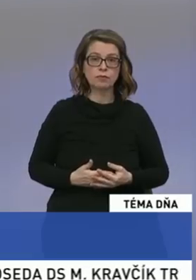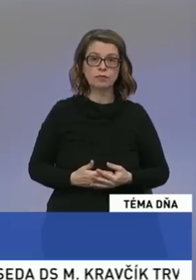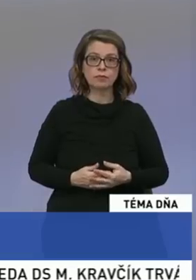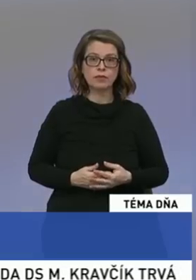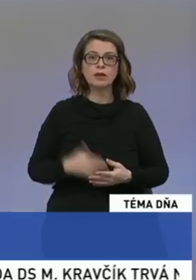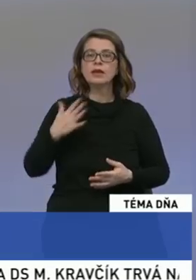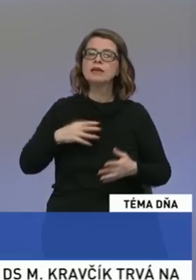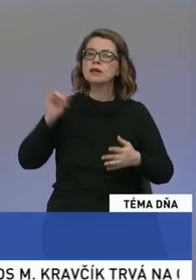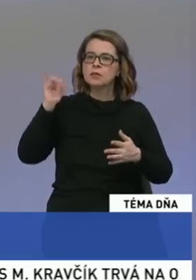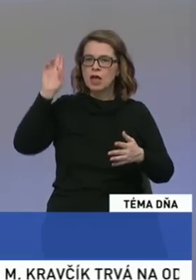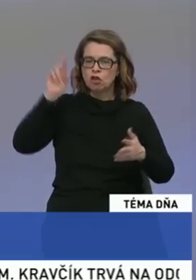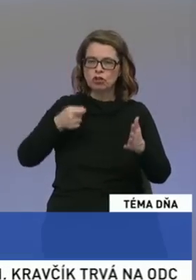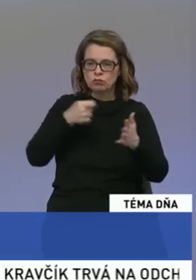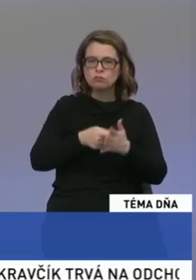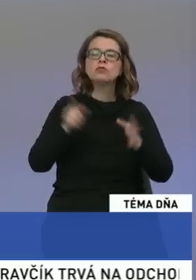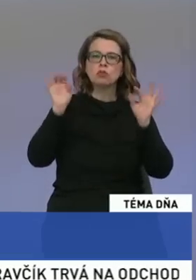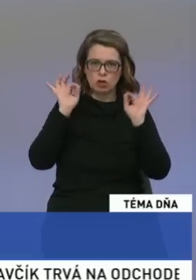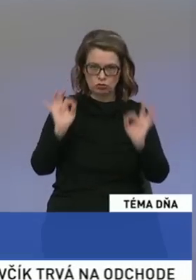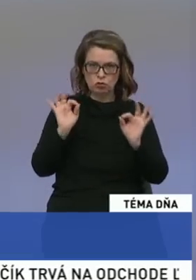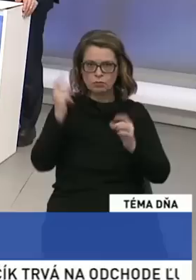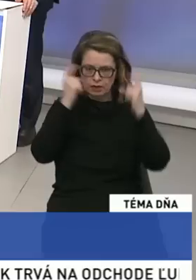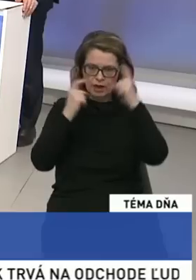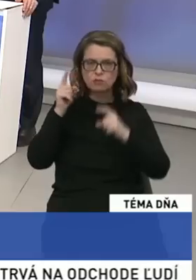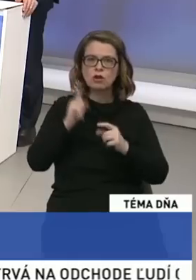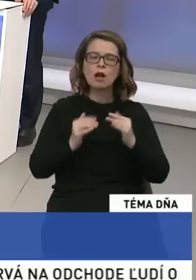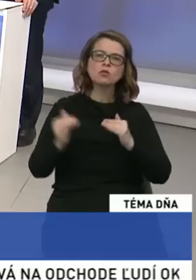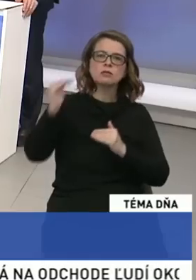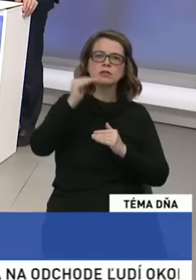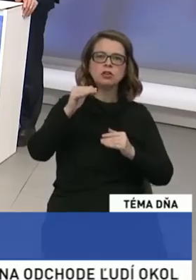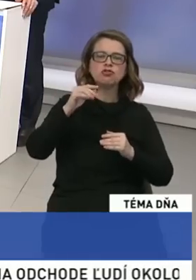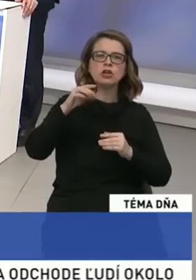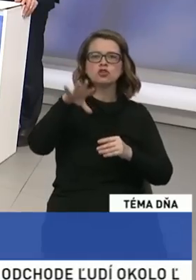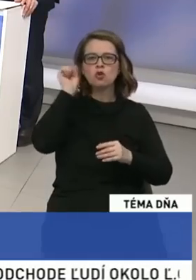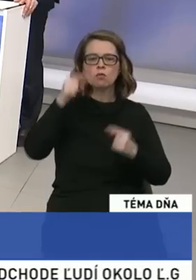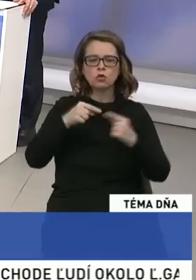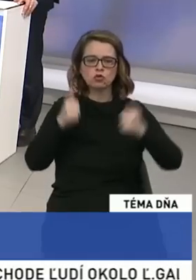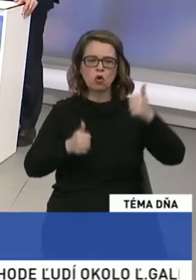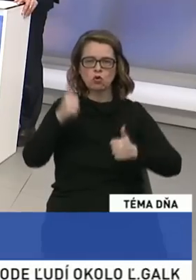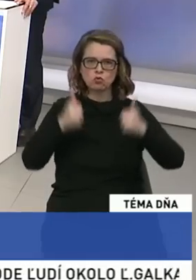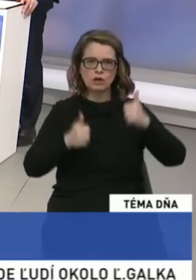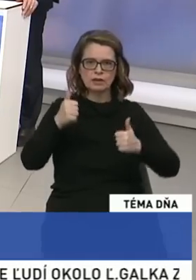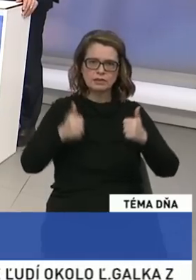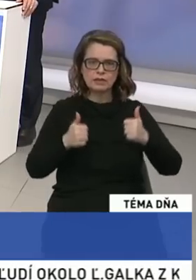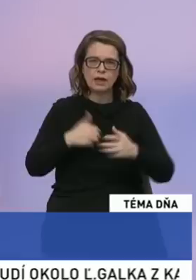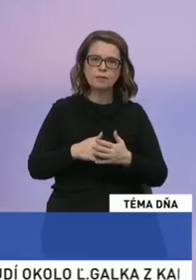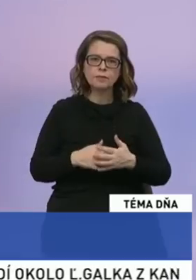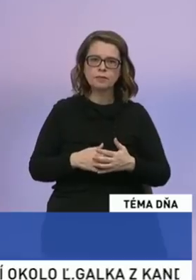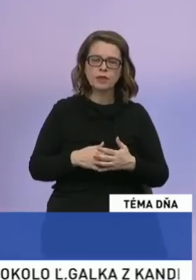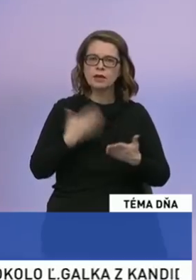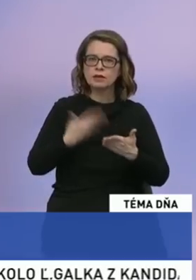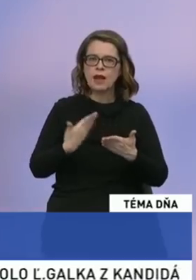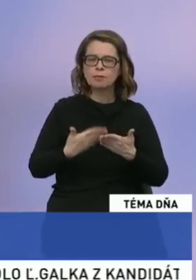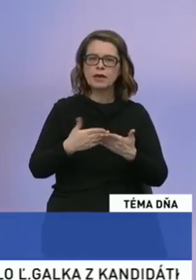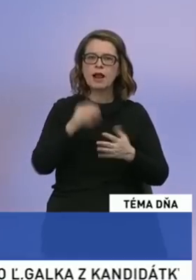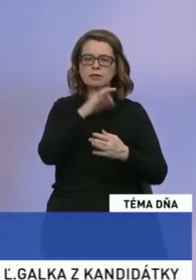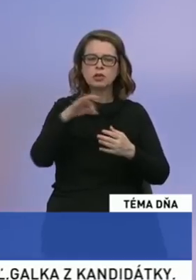To je možno dobrý názor. Len tu musíme zvýšiť konkurencieschopnosť. Skúste si pričítať posledné číslo trendu, kde sa jasne hovorí,